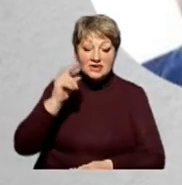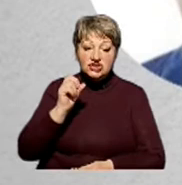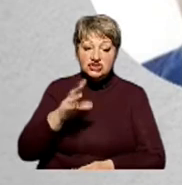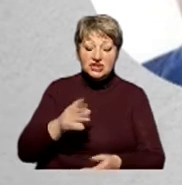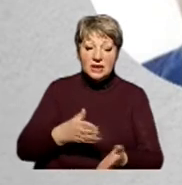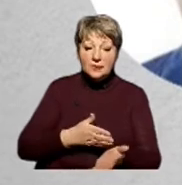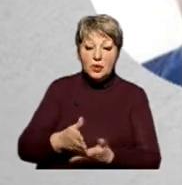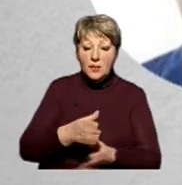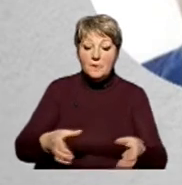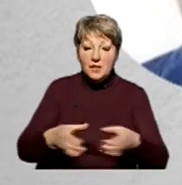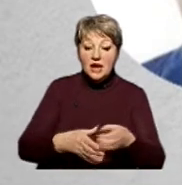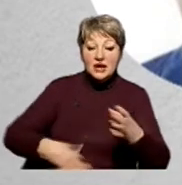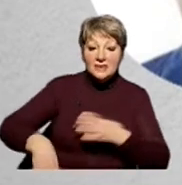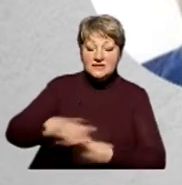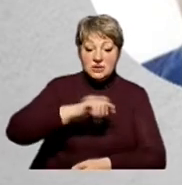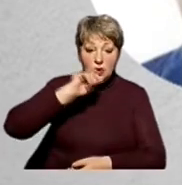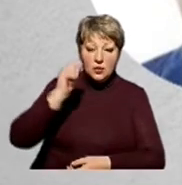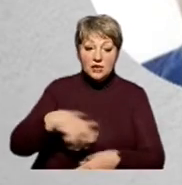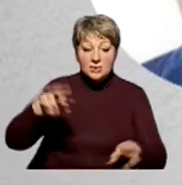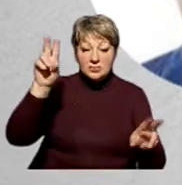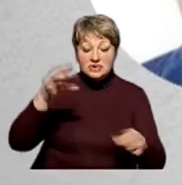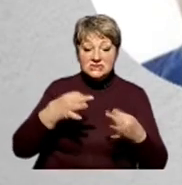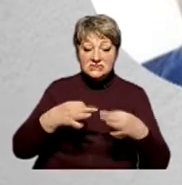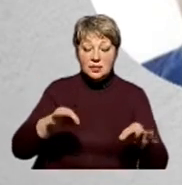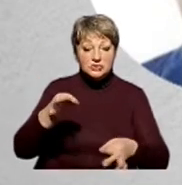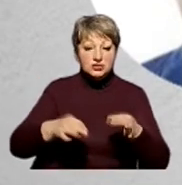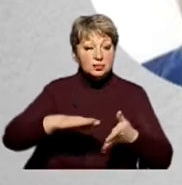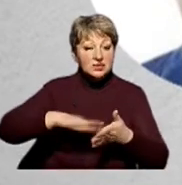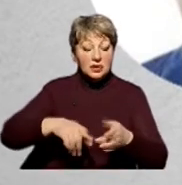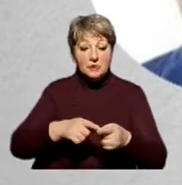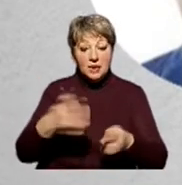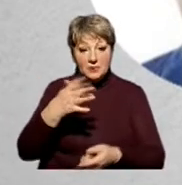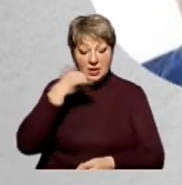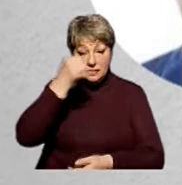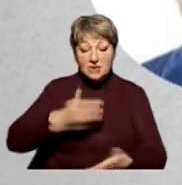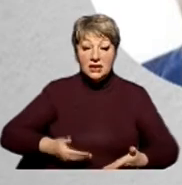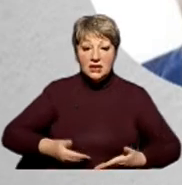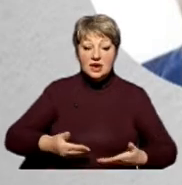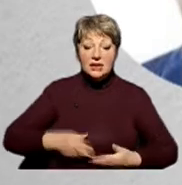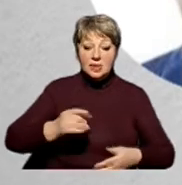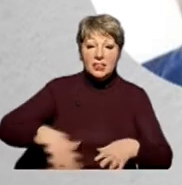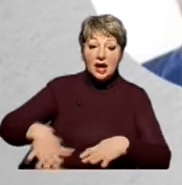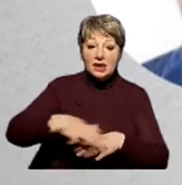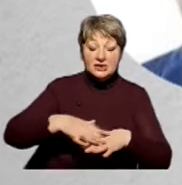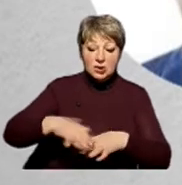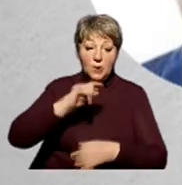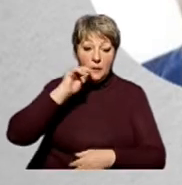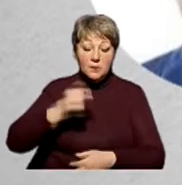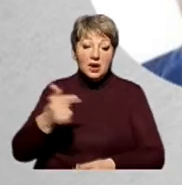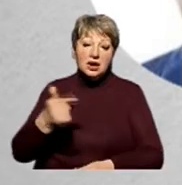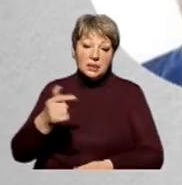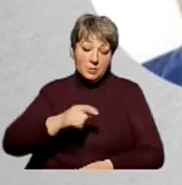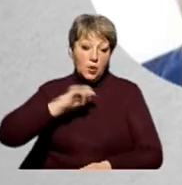Член політичної партії «Всеукраїнське об'єднання «Свобода». Судимість відсутня. Протягом останніх п'яти років проживає на території України.